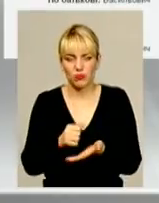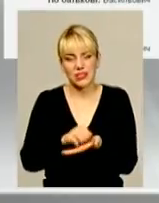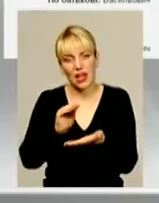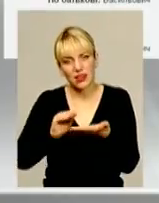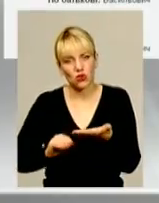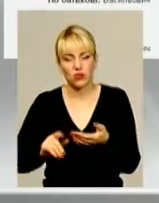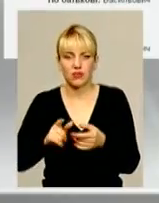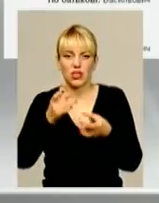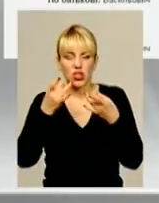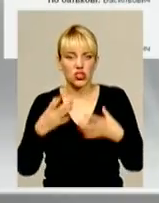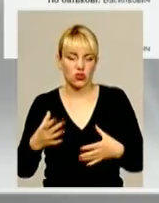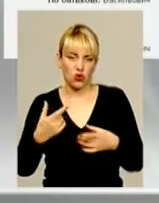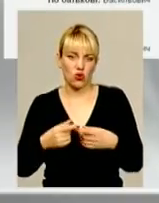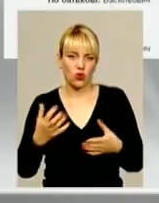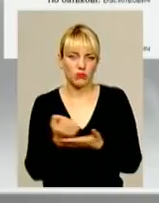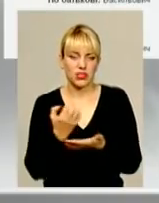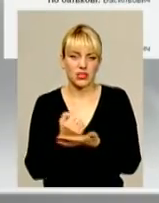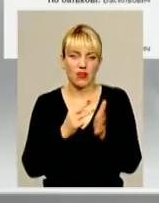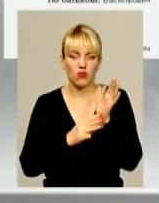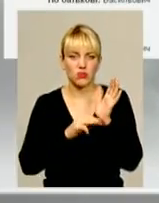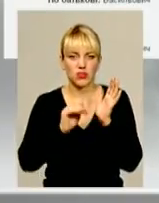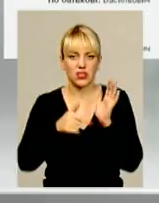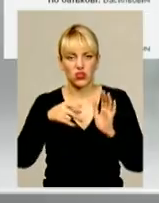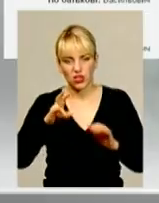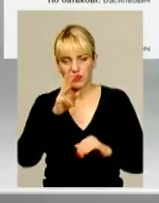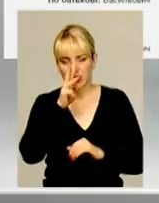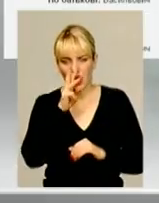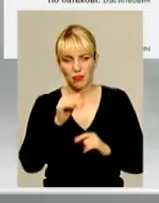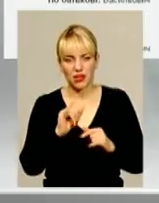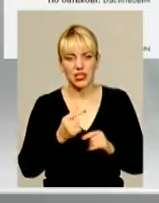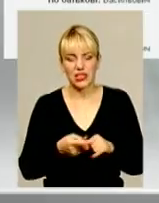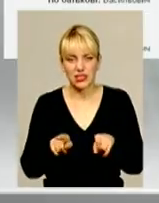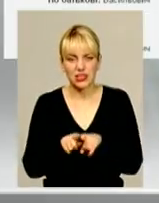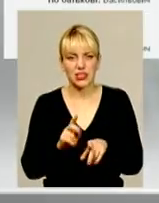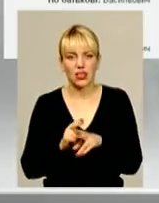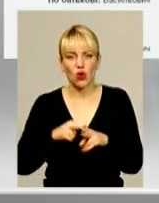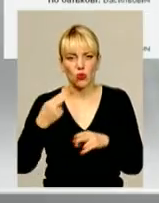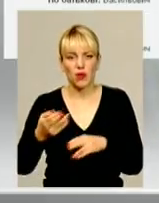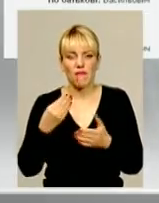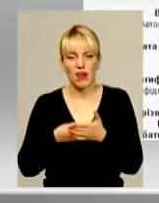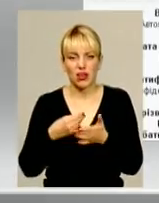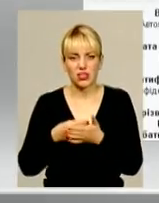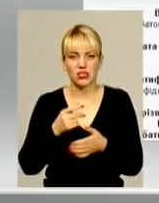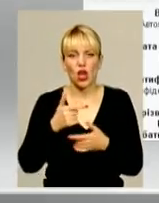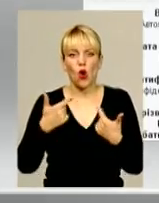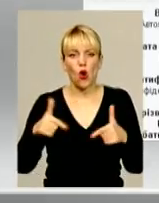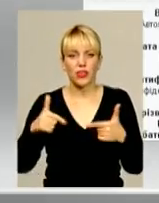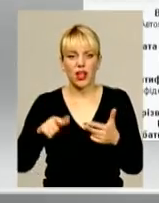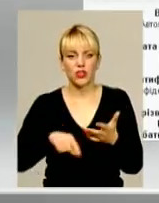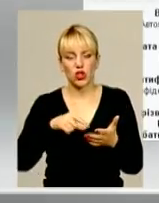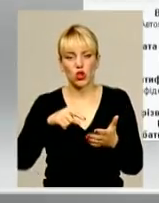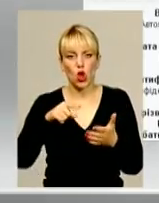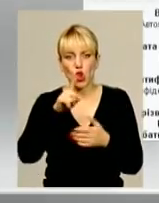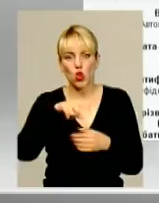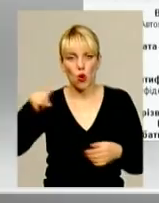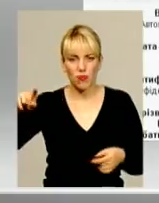статки – 80 тисяч гривень заробітної плати та ще стільки ж компенсації вартості готельного номера. Ще у власності нардепа